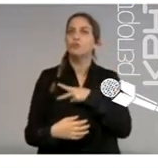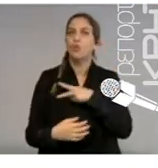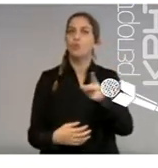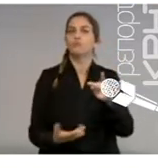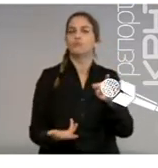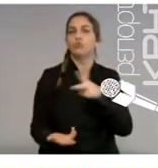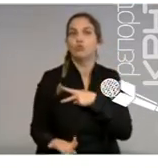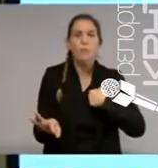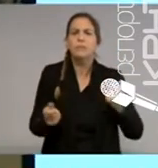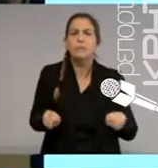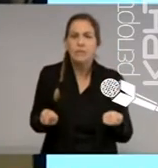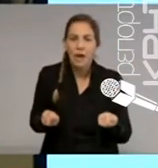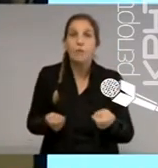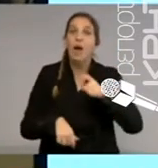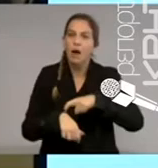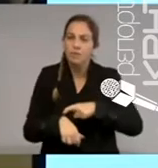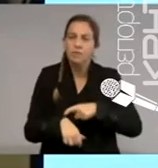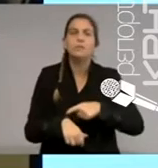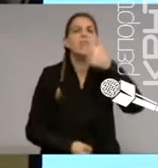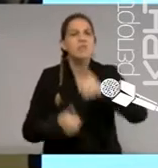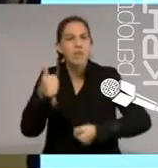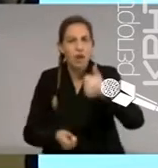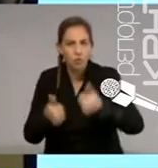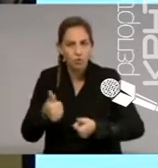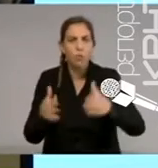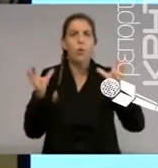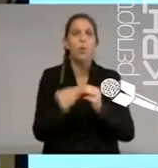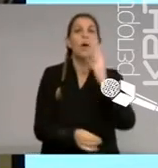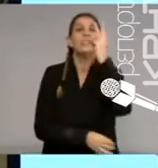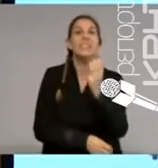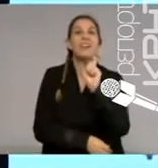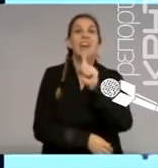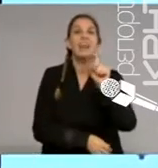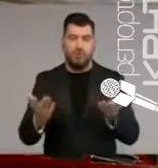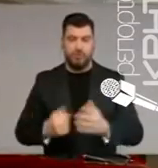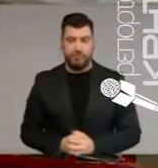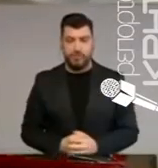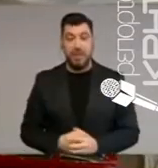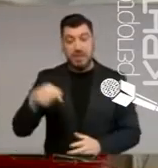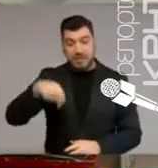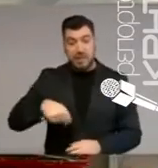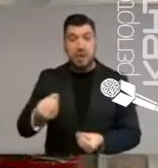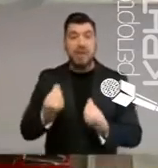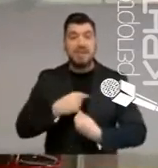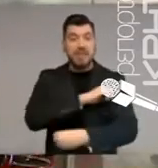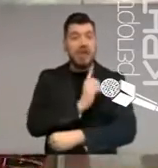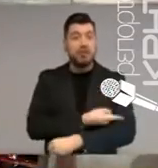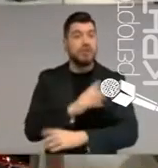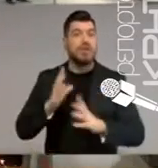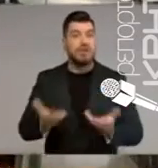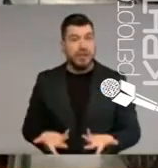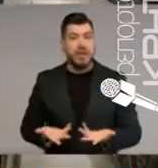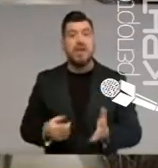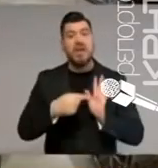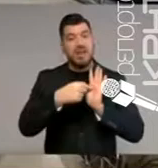κανόνες για όλους. Στις προθέσεις της κυβέρνησης, εκτός από τα έργα, είναι να δημιουργηθεί ένα νέο σύστημα εκπαίδευσης και εξέτασης από